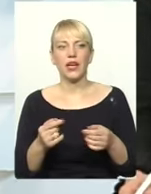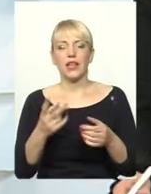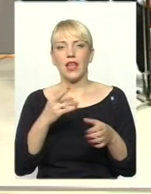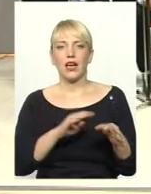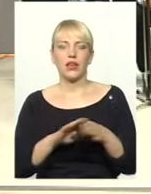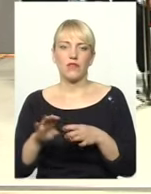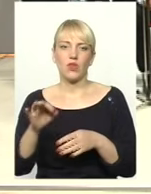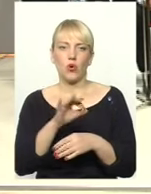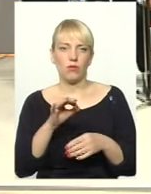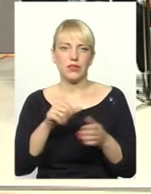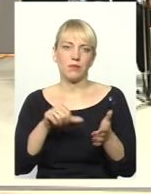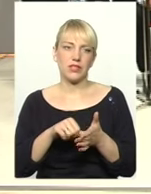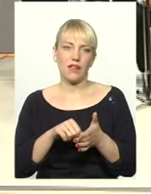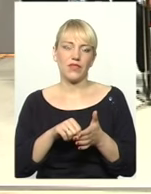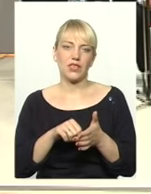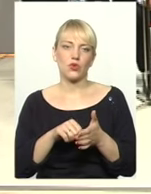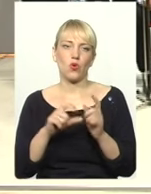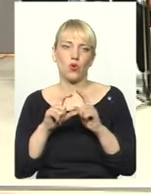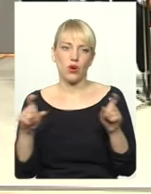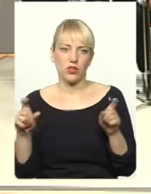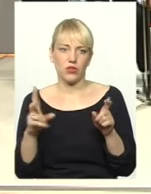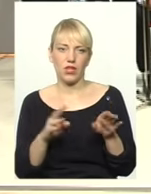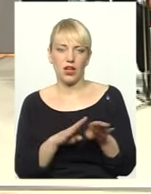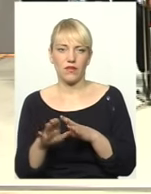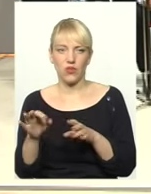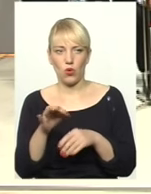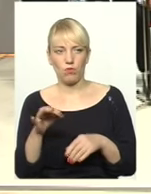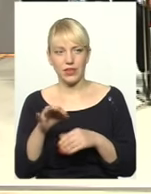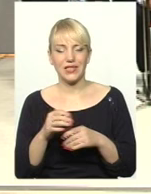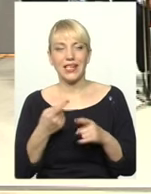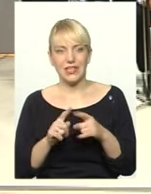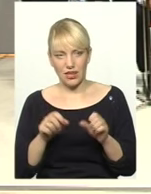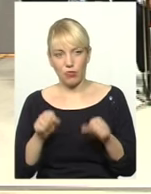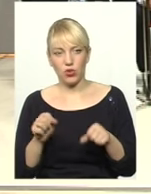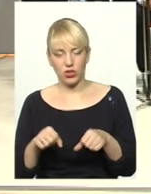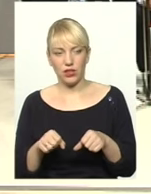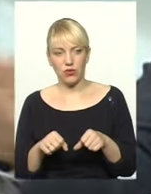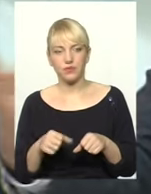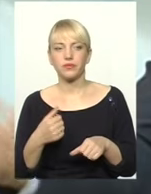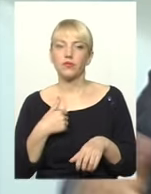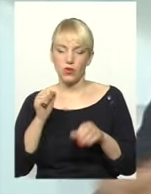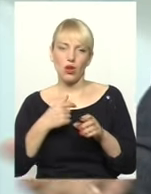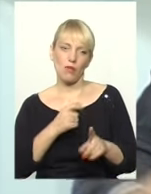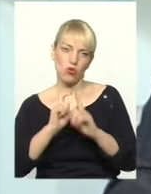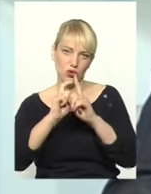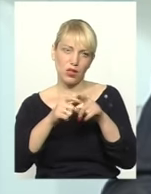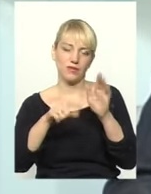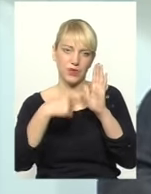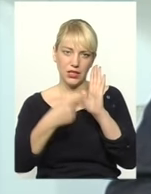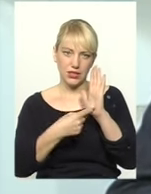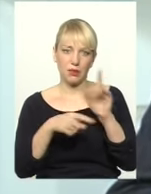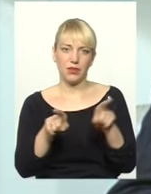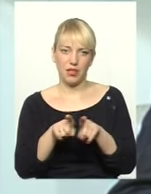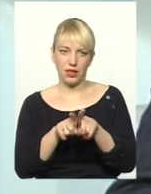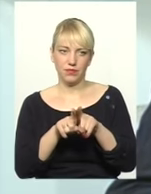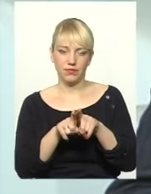область, пристаницького органу, на рівні області. Це можливо? задавого питання. Навіть своїм колегам задав, тому що, можливо, це мені